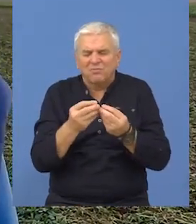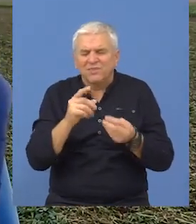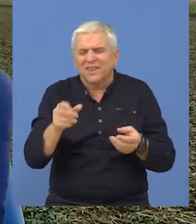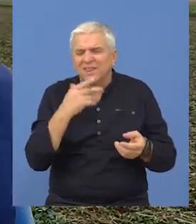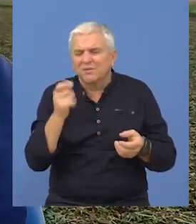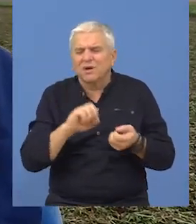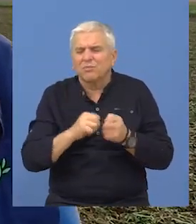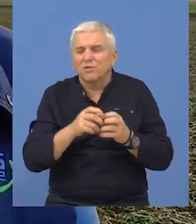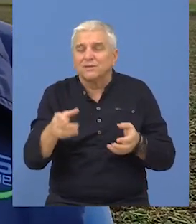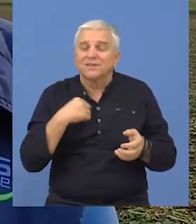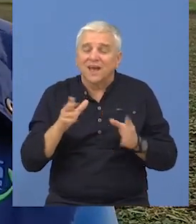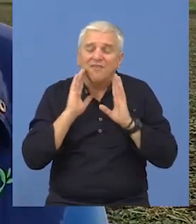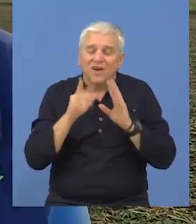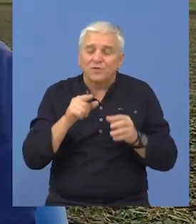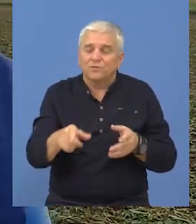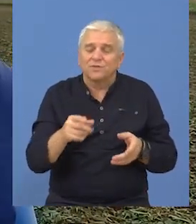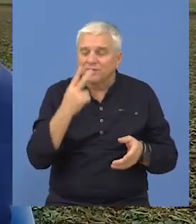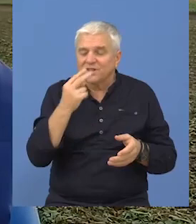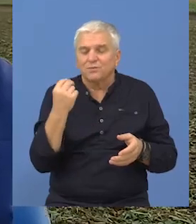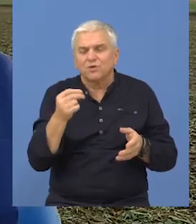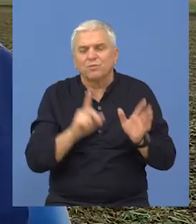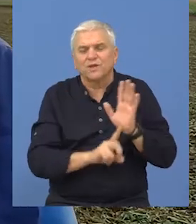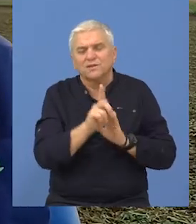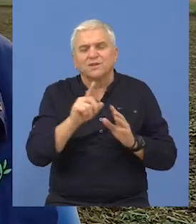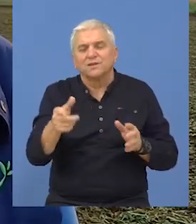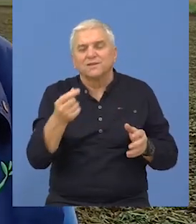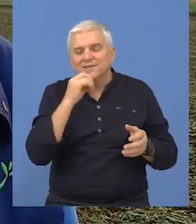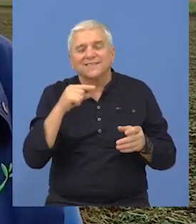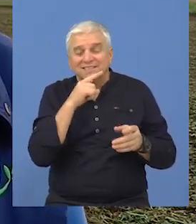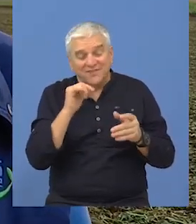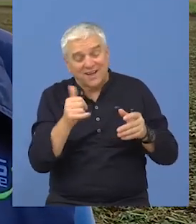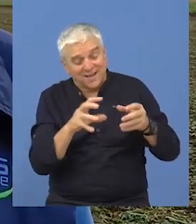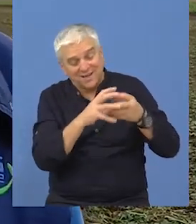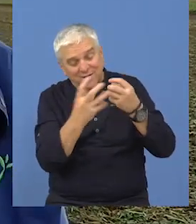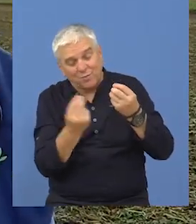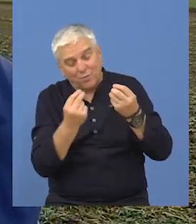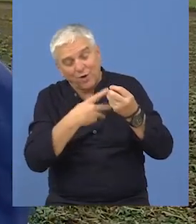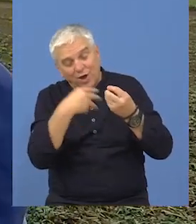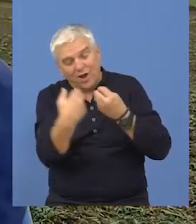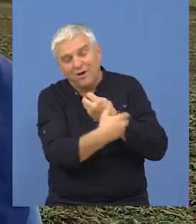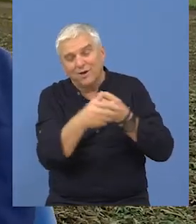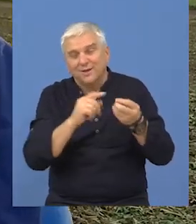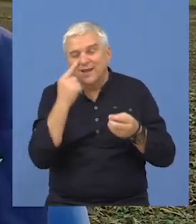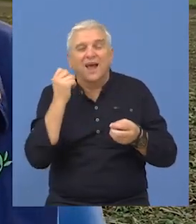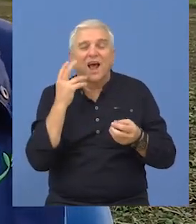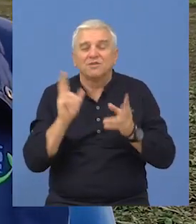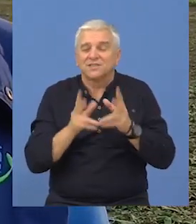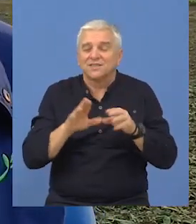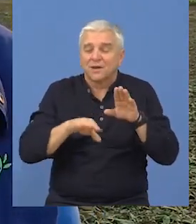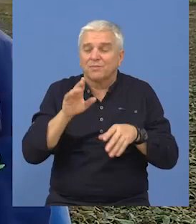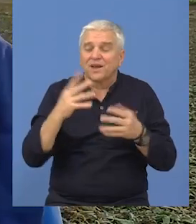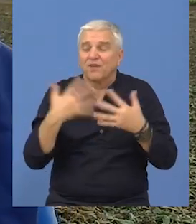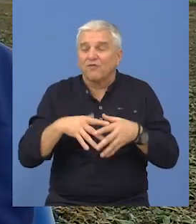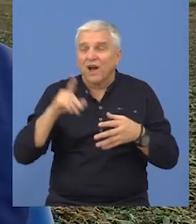nemam kvarnog repe, valda će to, pošto vidim da se malo i repa crveni, ako se meri to